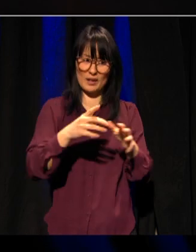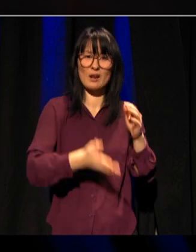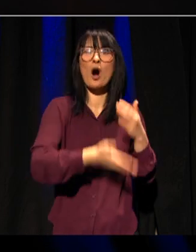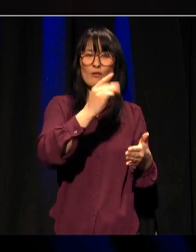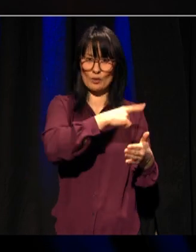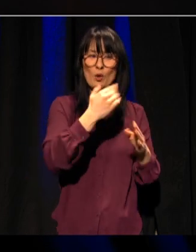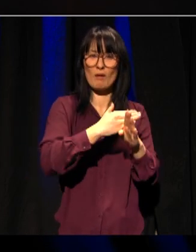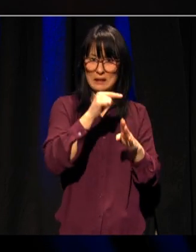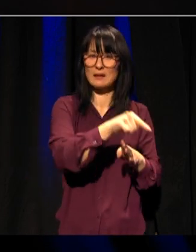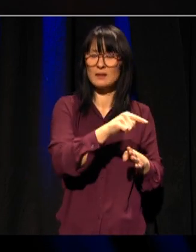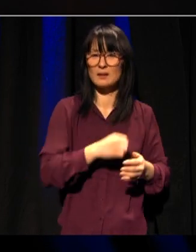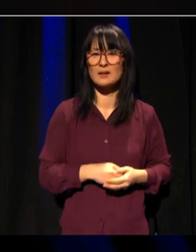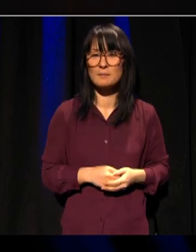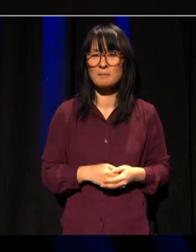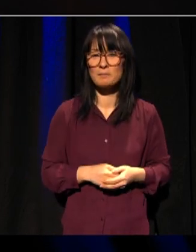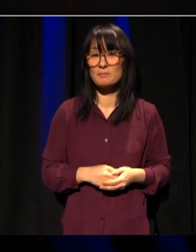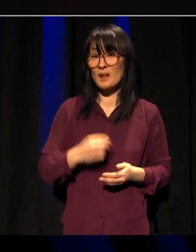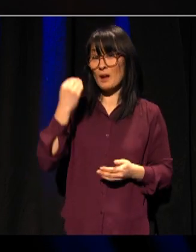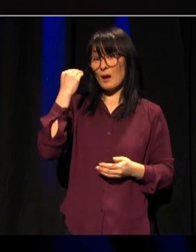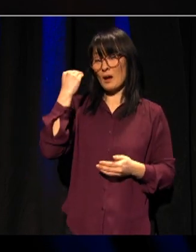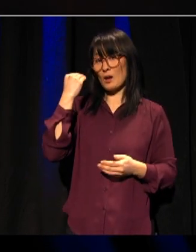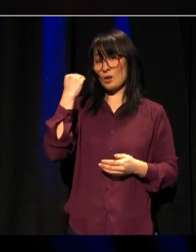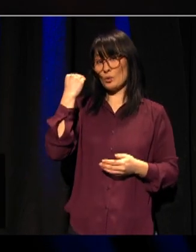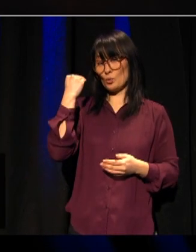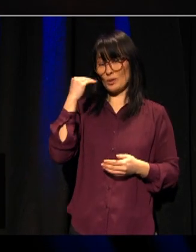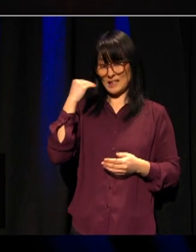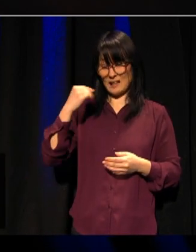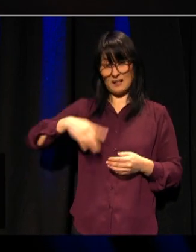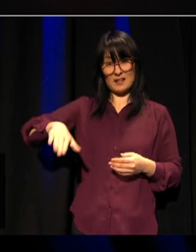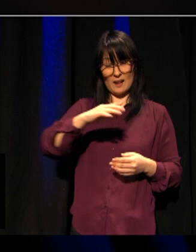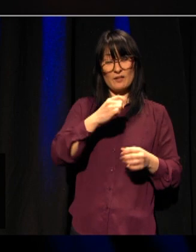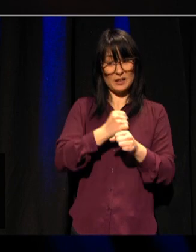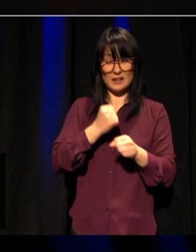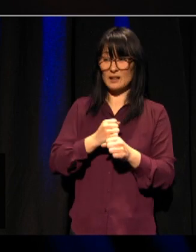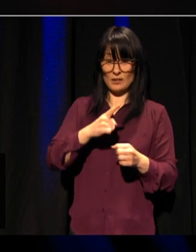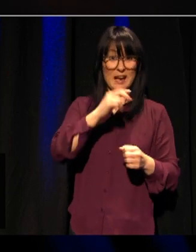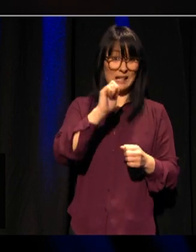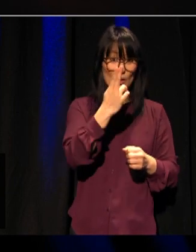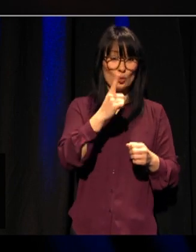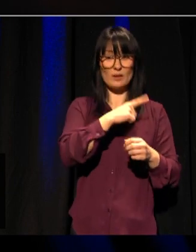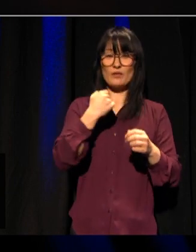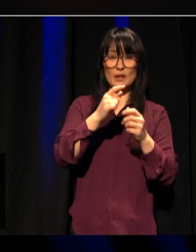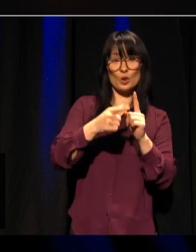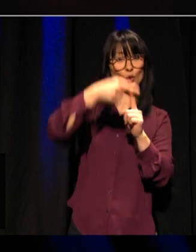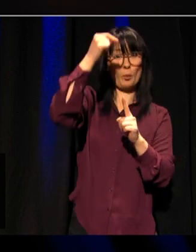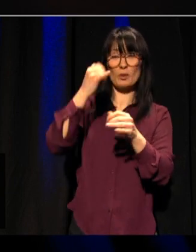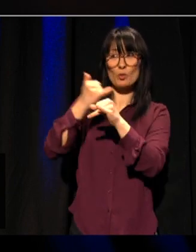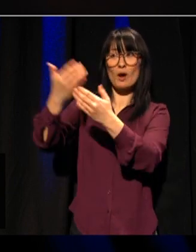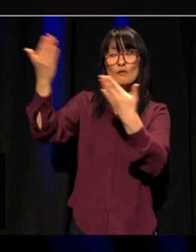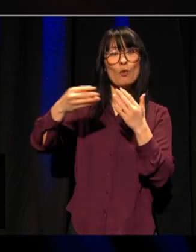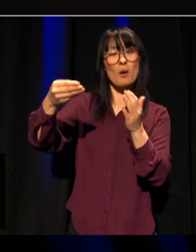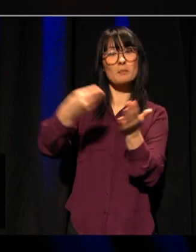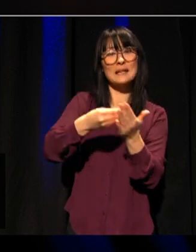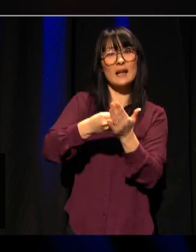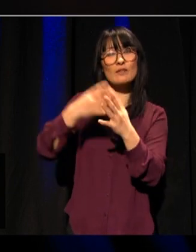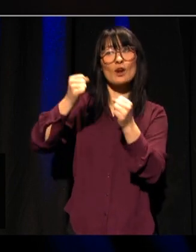NTNU har vært det universitetet som henter mest forskningsmidler fra forskningsrådet. Det